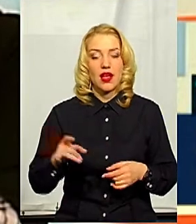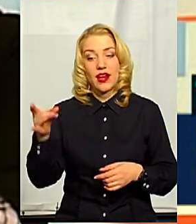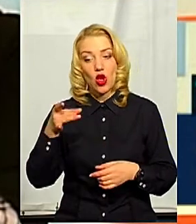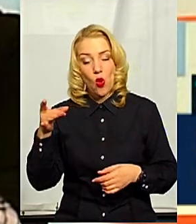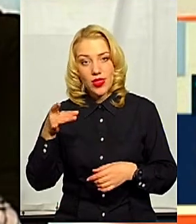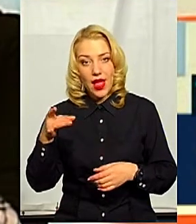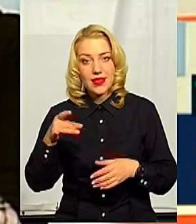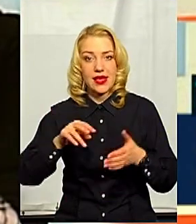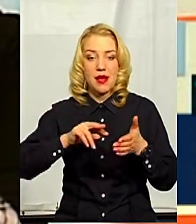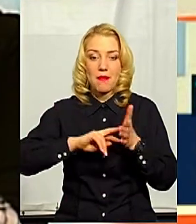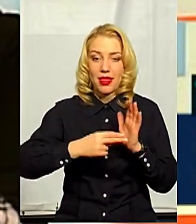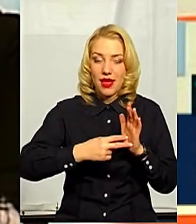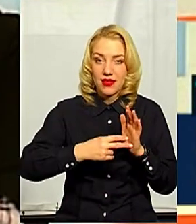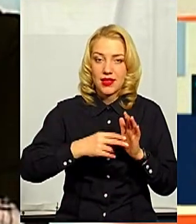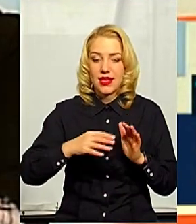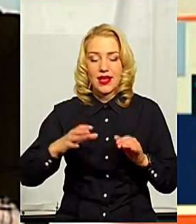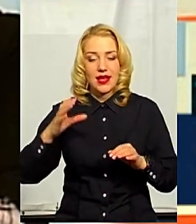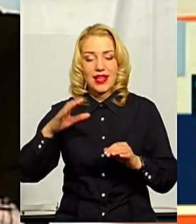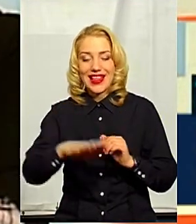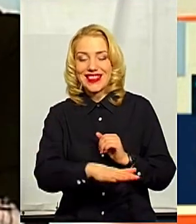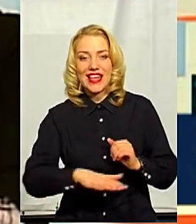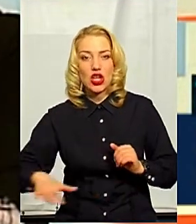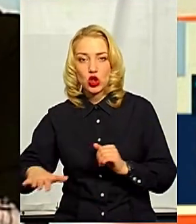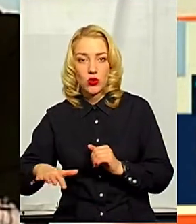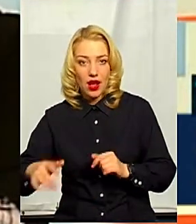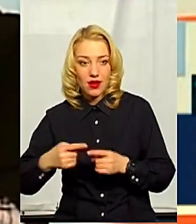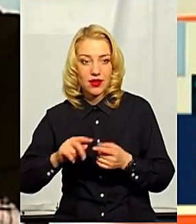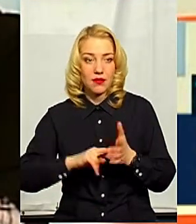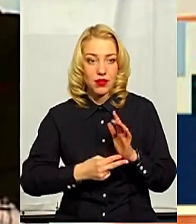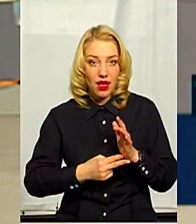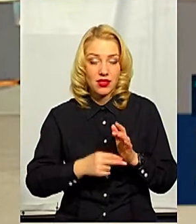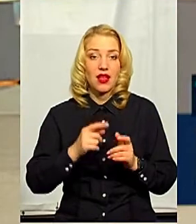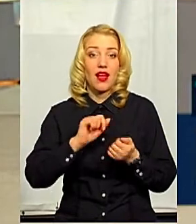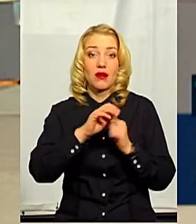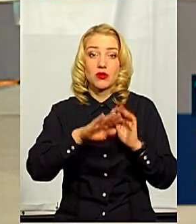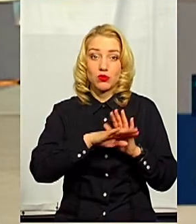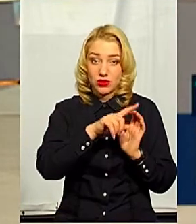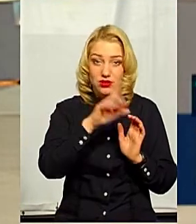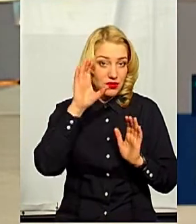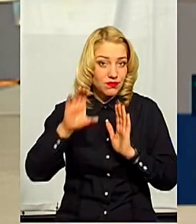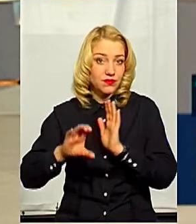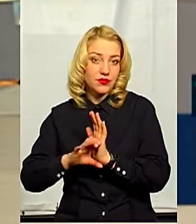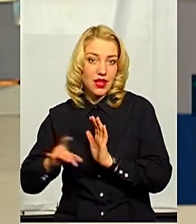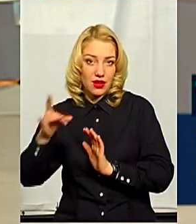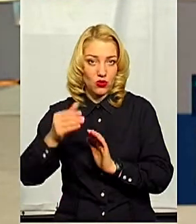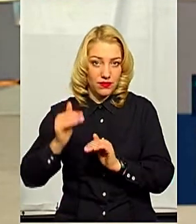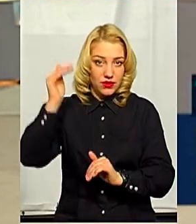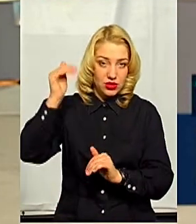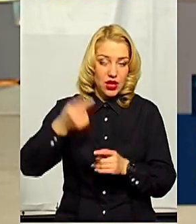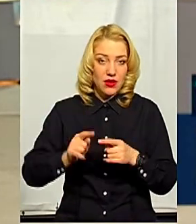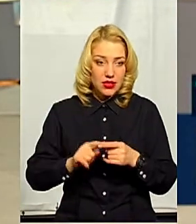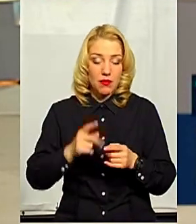Фактично, заступник міського голови Кам'янець-Подільського тільки що озвучив положення, як реалізується положення